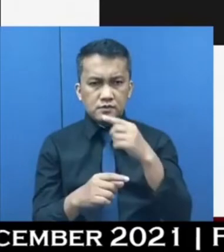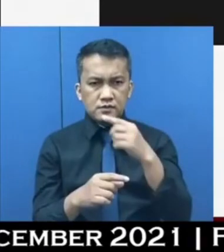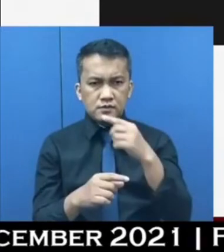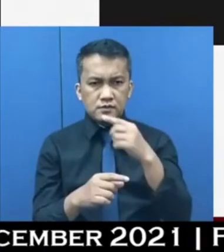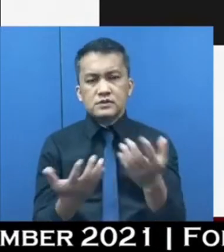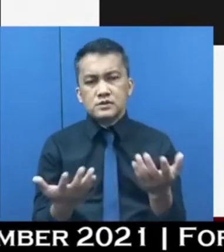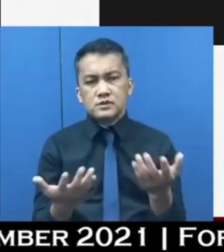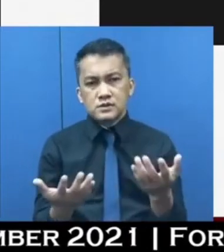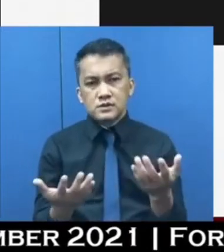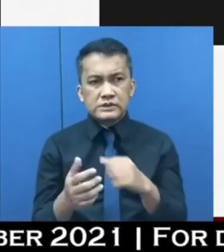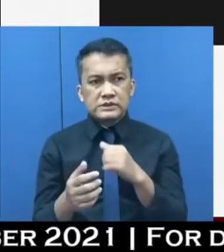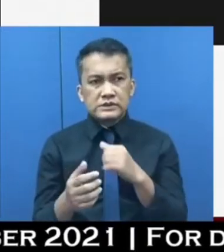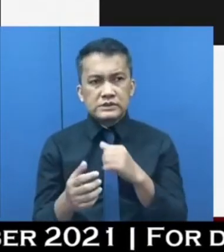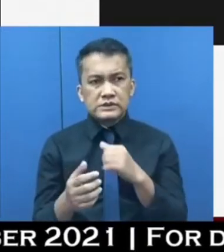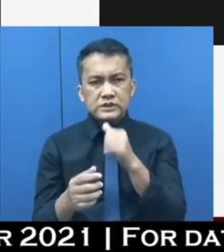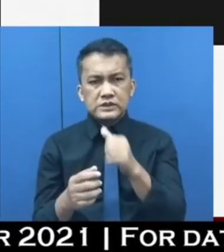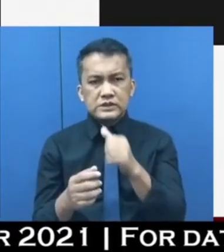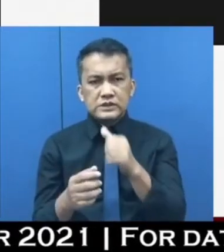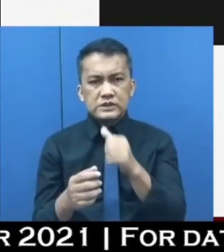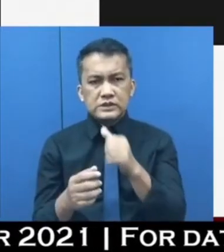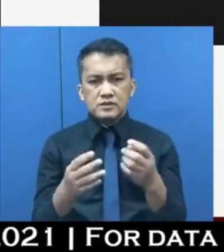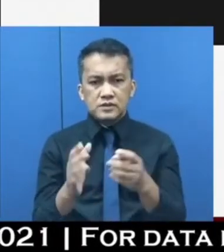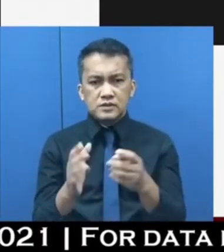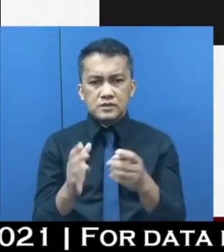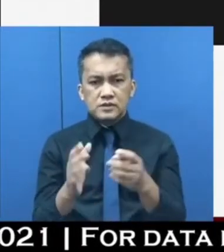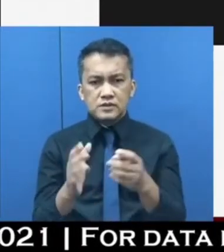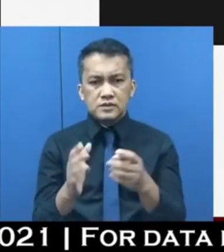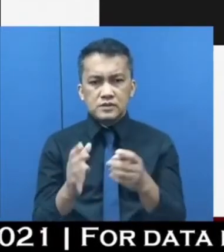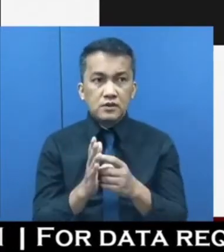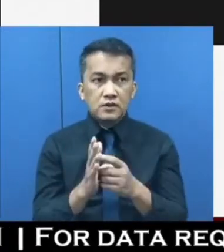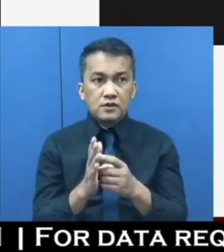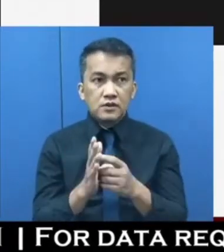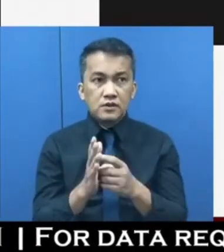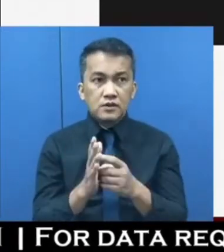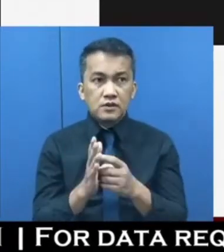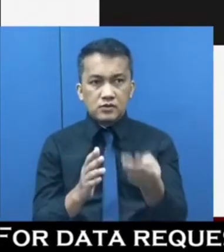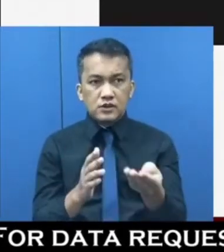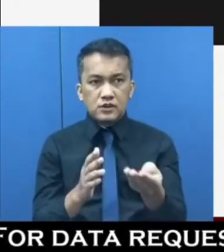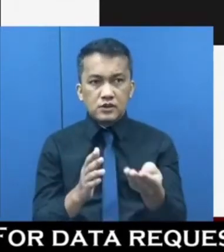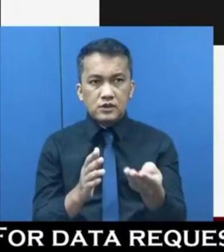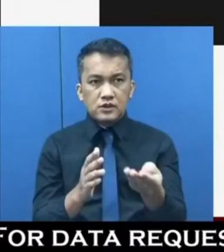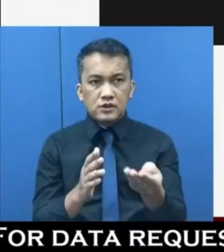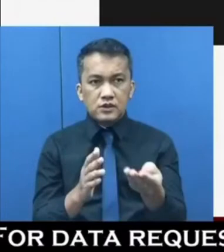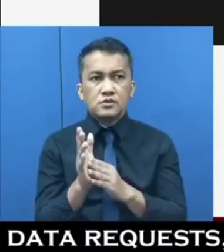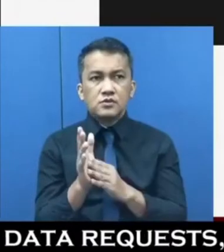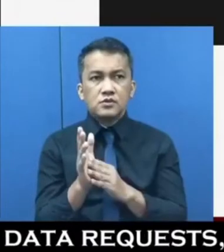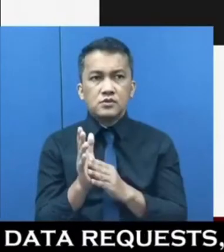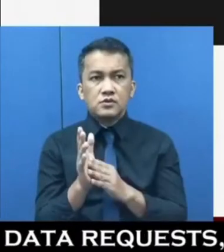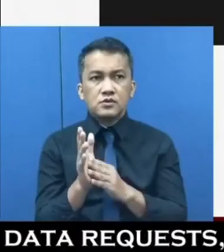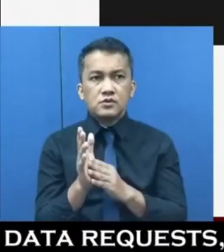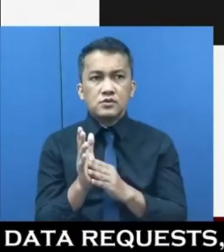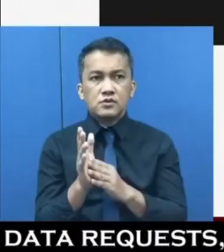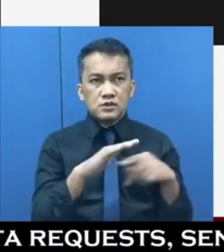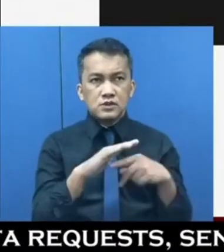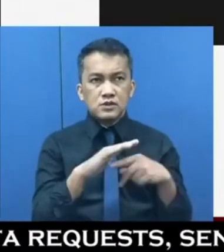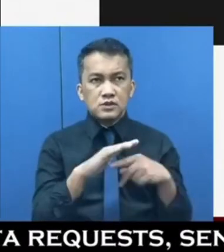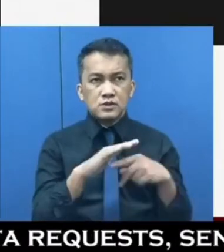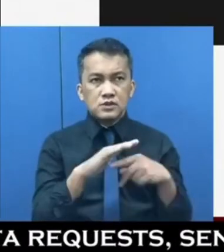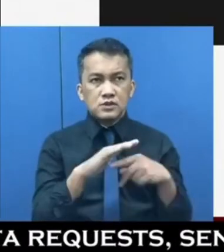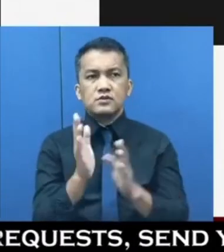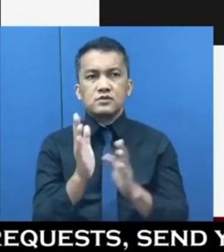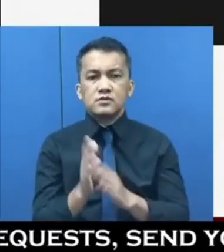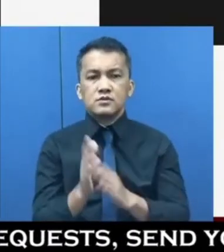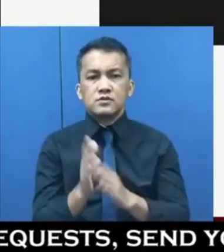Kaya hindi rin ganun kadami yung demand or hindi ganun kadami yung mga schools for kindergarten or elementary schools.